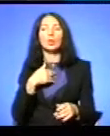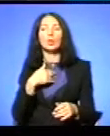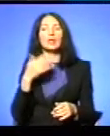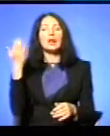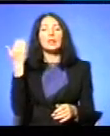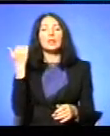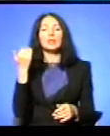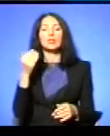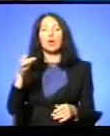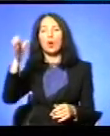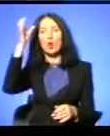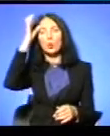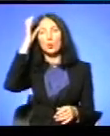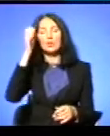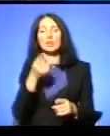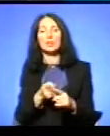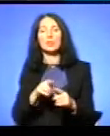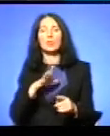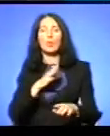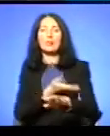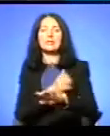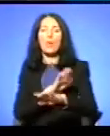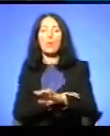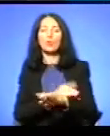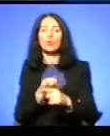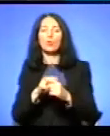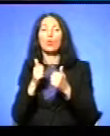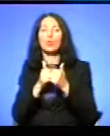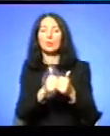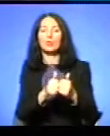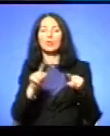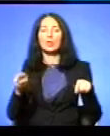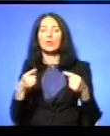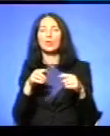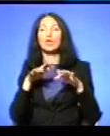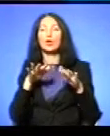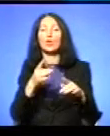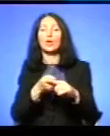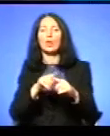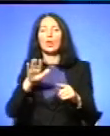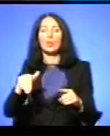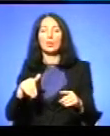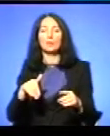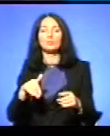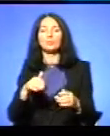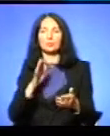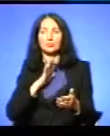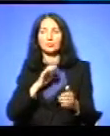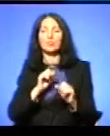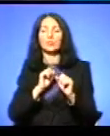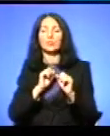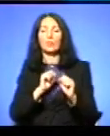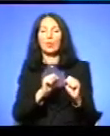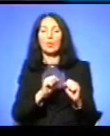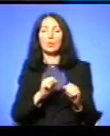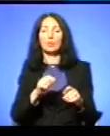колись просвіта, ця за Польщі, яку переслідували Створила той рук, який потім став збройним опором Створила